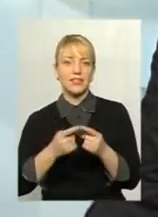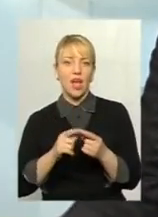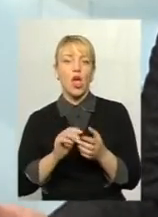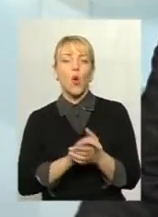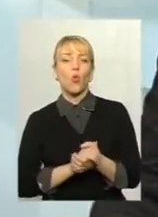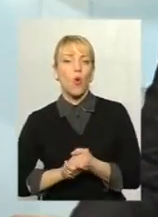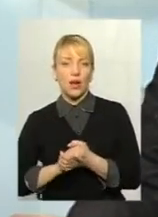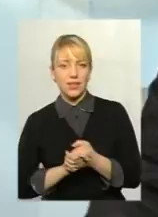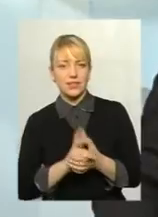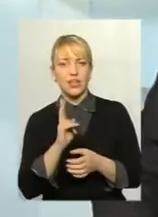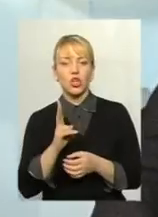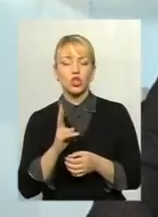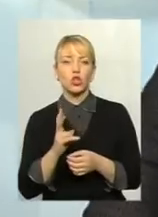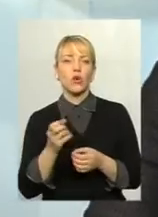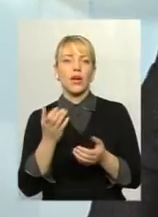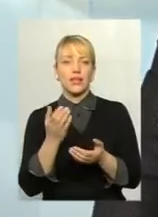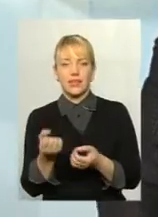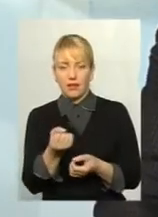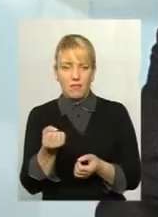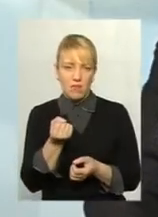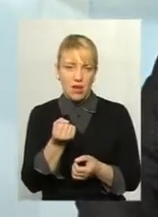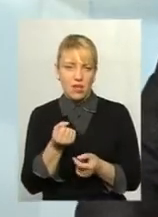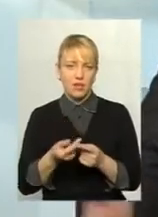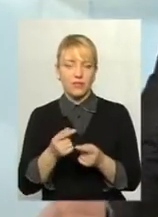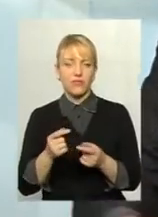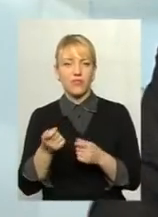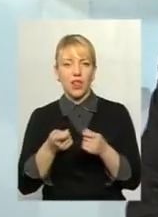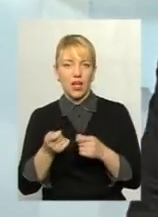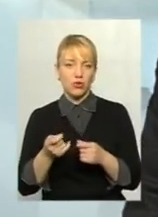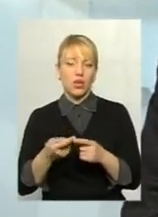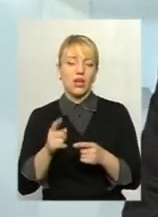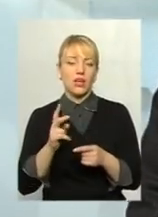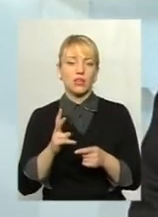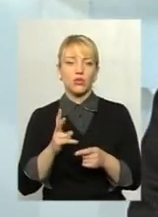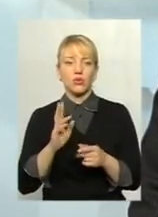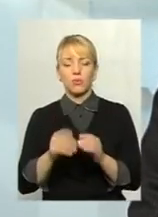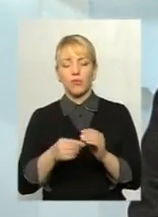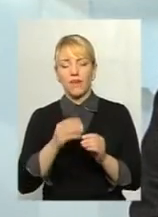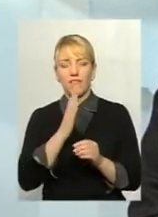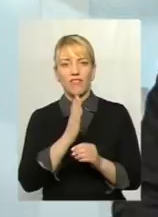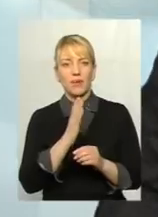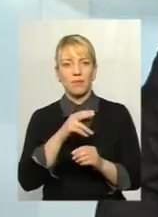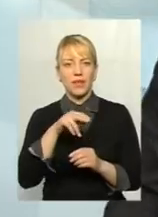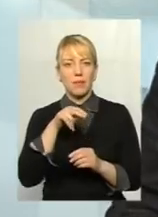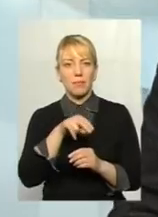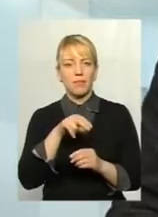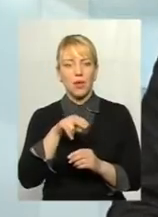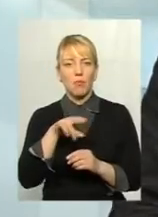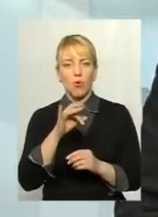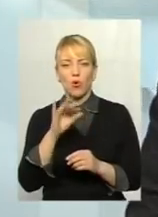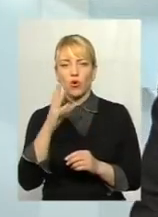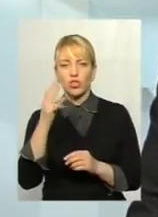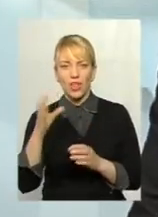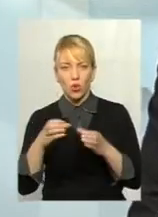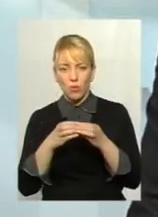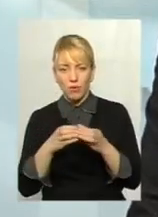тримає карту, карт-бланш має в Верховній Раді, тому є. Ви бачите, хтось подає вже з БПП в суд. Вони просто розшатують ситуацію для того,